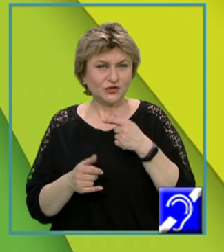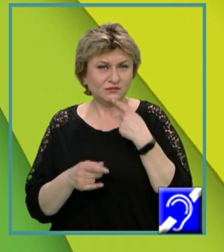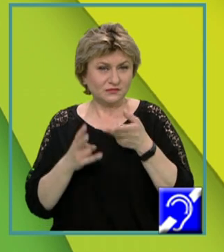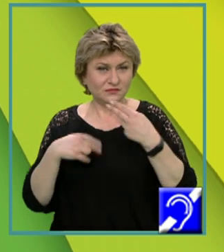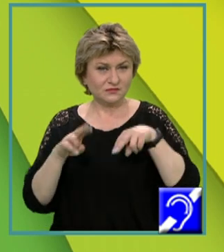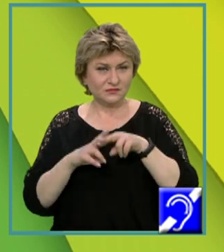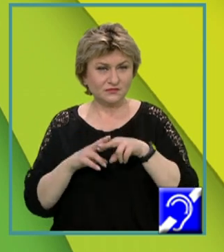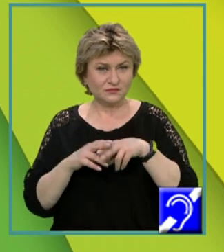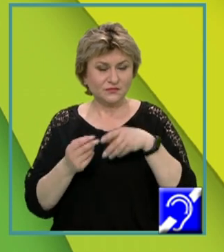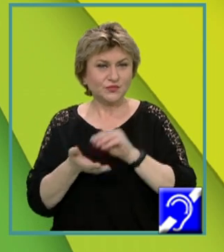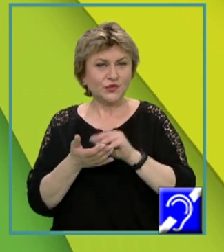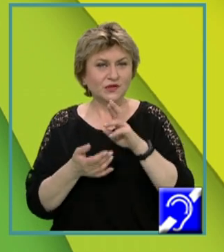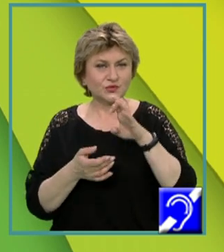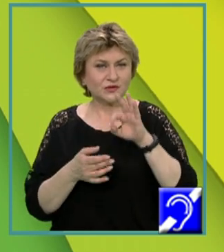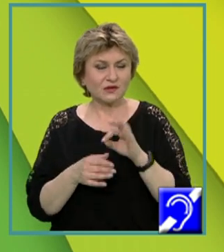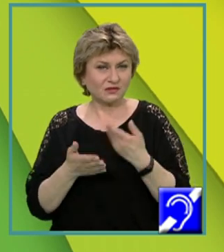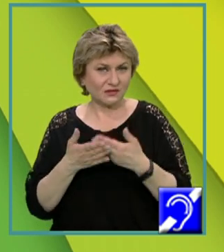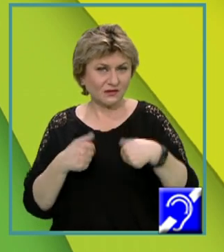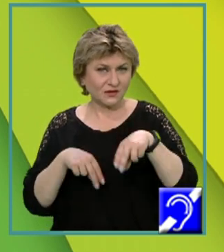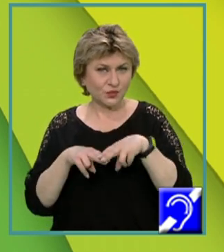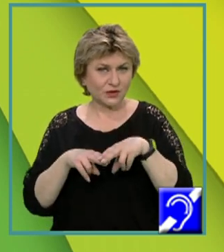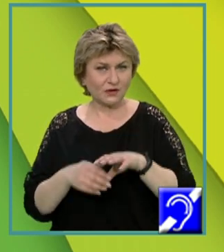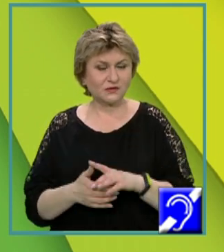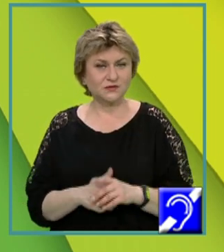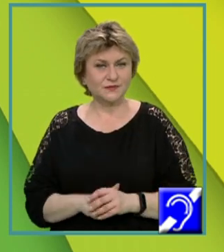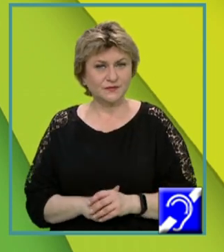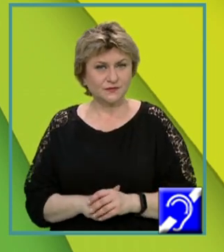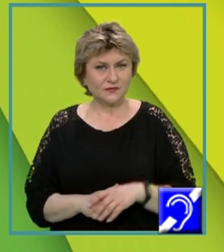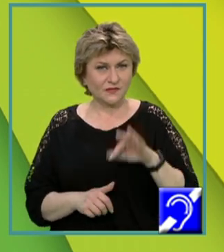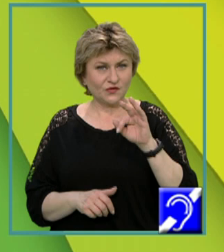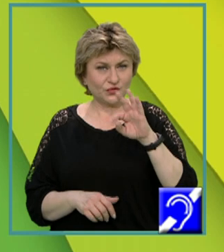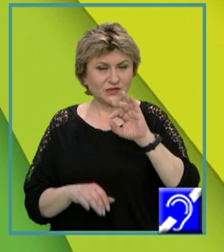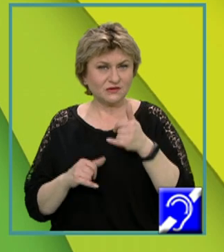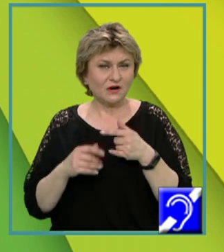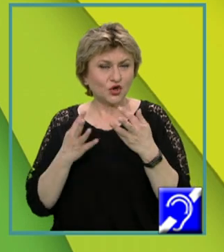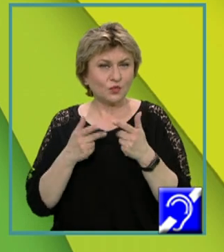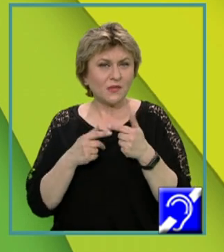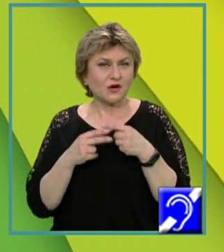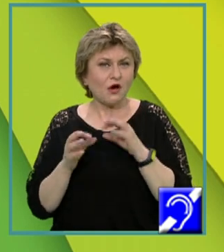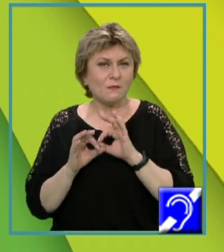la final, tipul rezultatului returnat. Funcția număr ordine